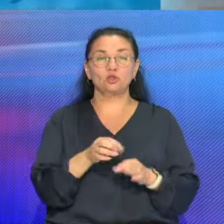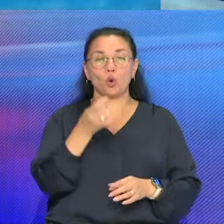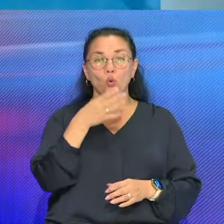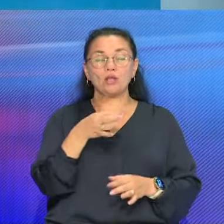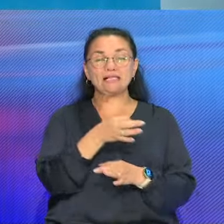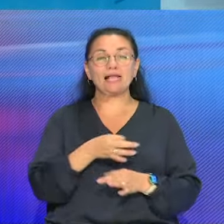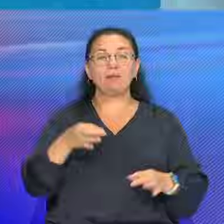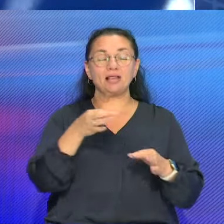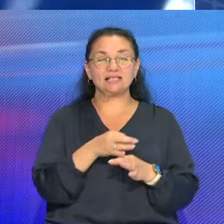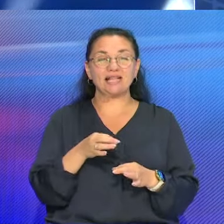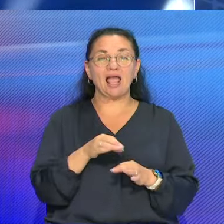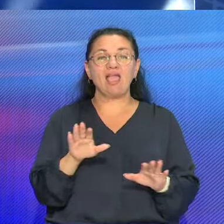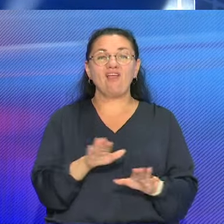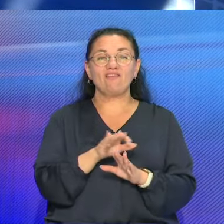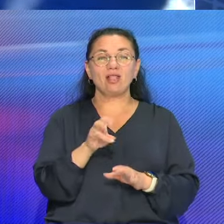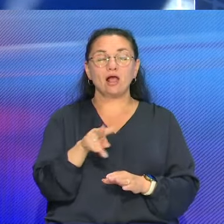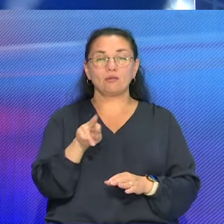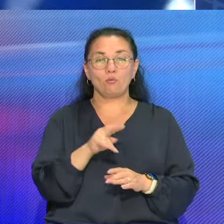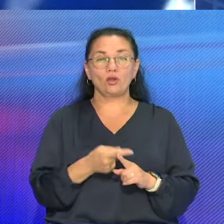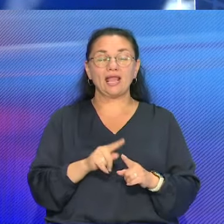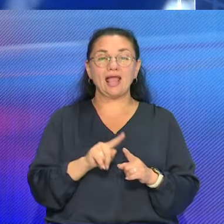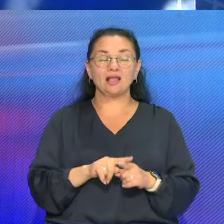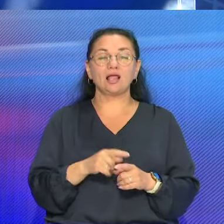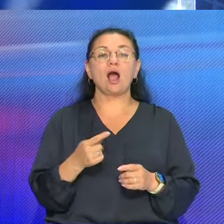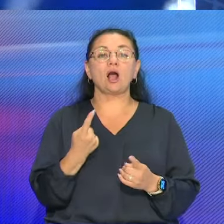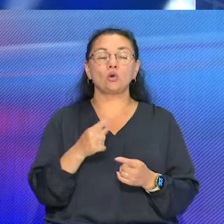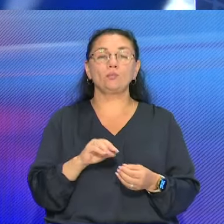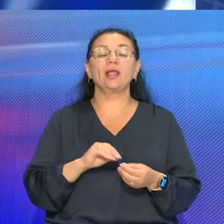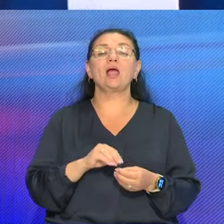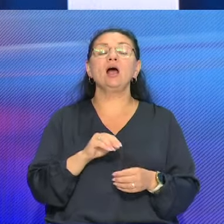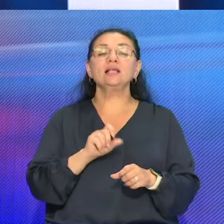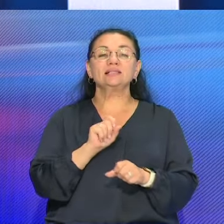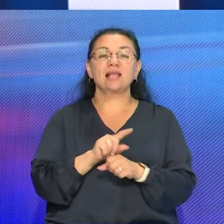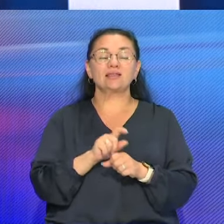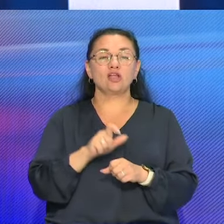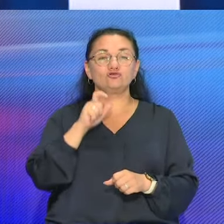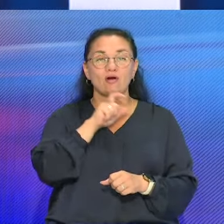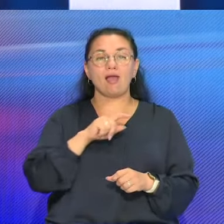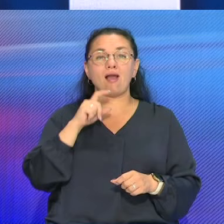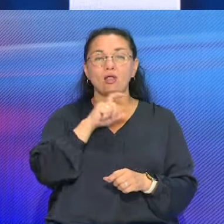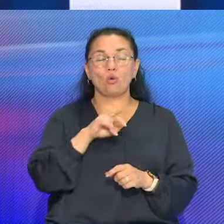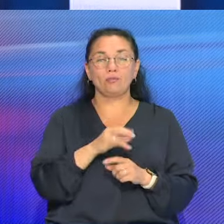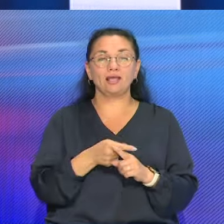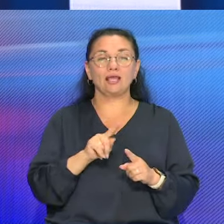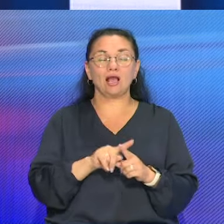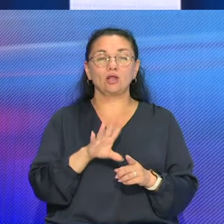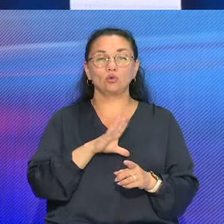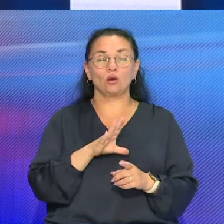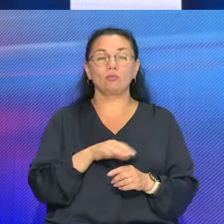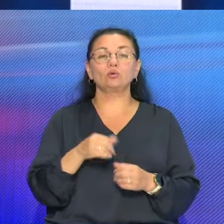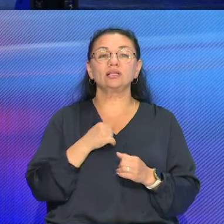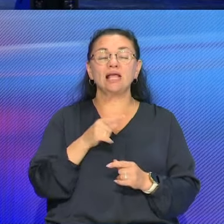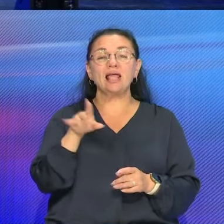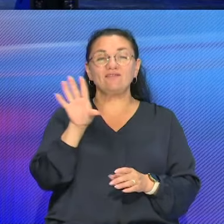Гандлевая Галина – важный и неотъемный складальник экономики, драйвер ее развития, отстанной кой залежит якость жития грамадян.